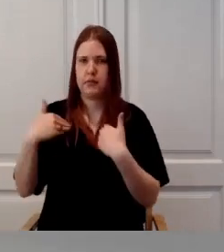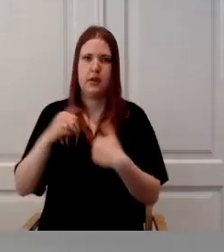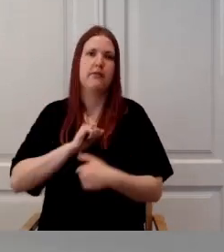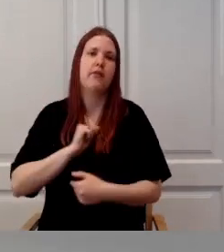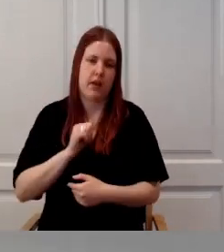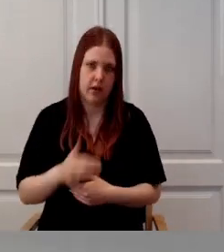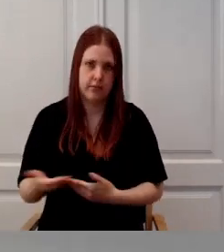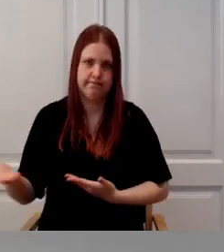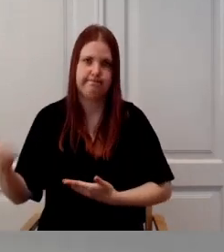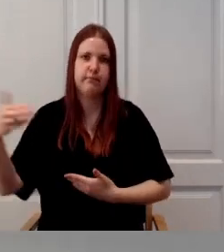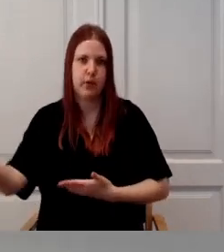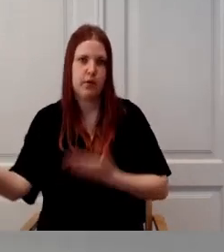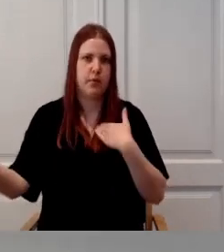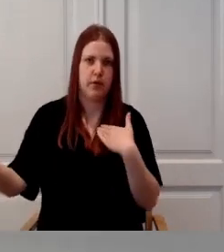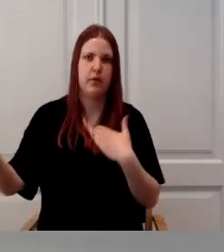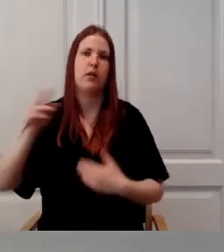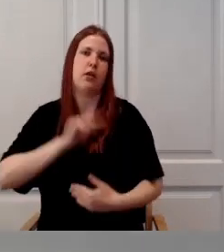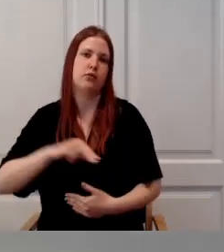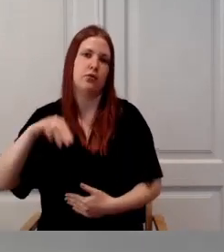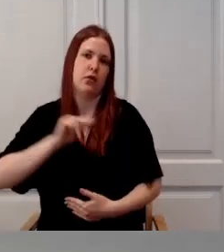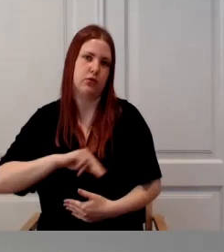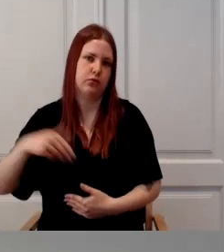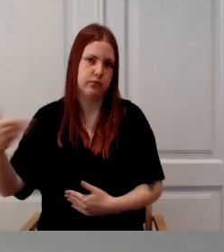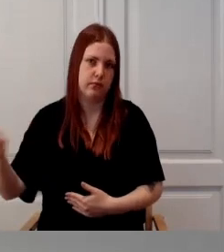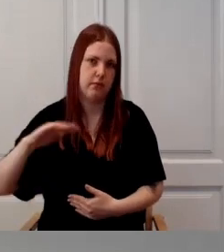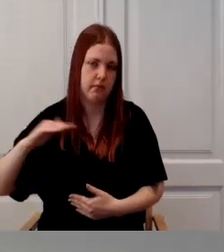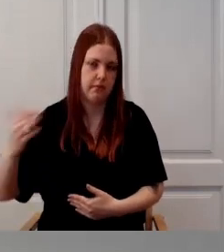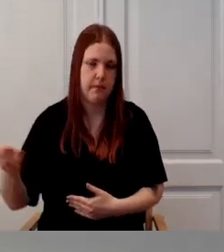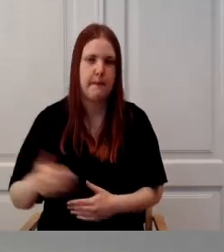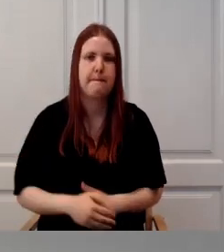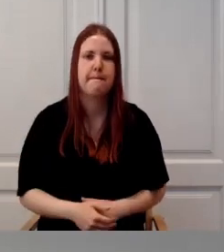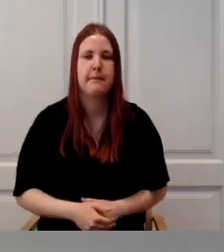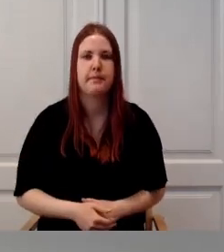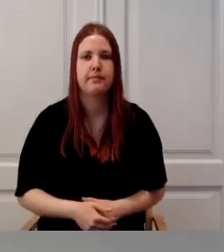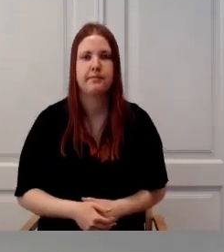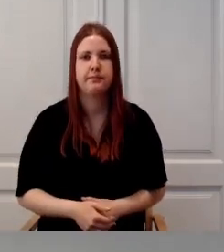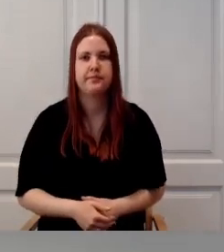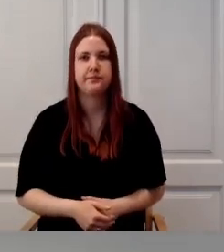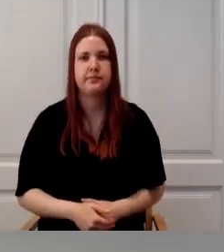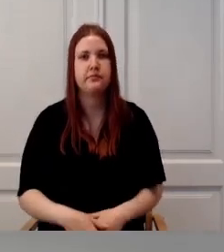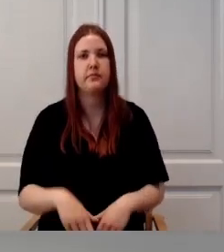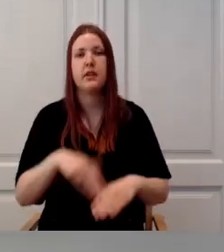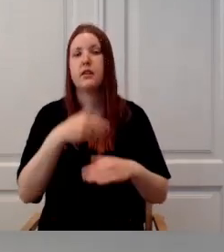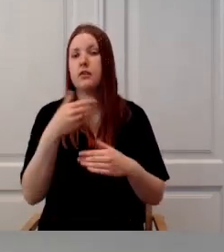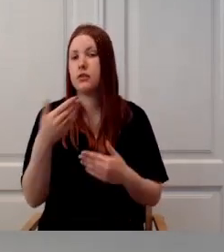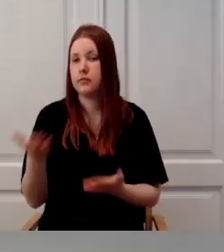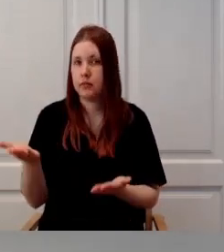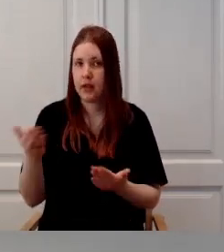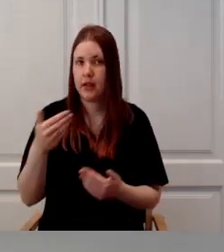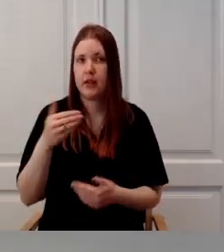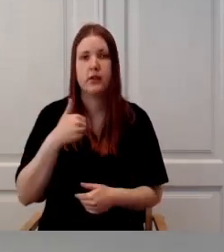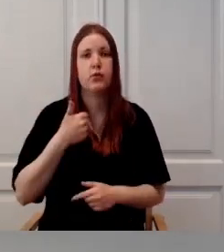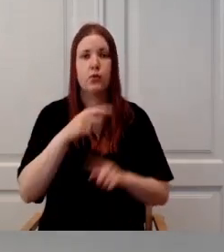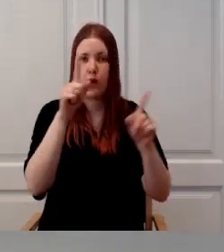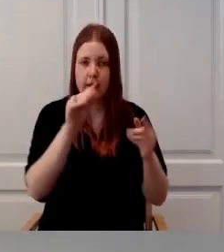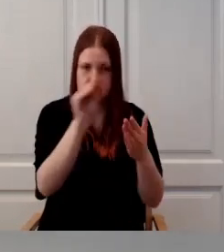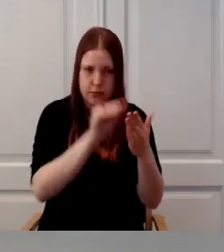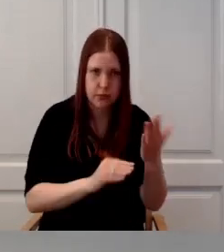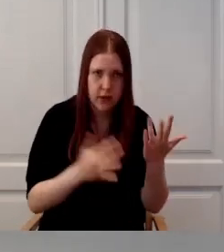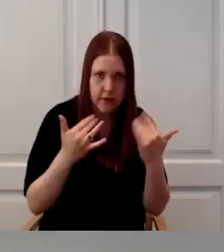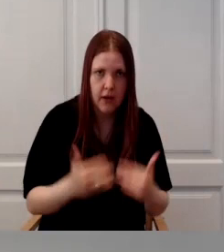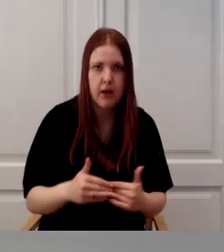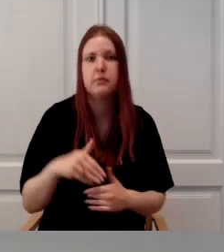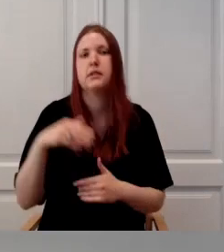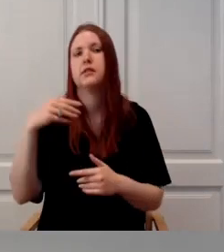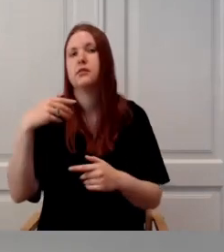nii õigusaktide muutmise täiendamise võib-olla hinnang, et kas on vaja kuski pidagi täiendada. Ja meil on juba